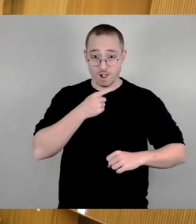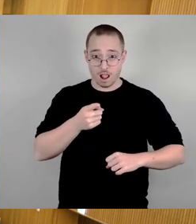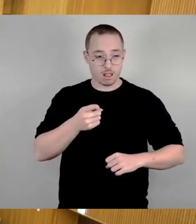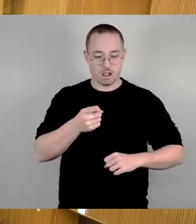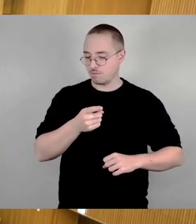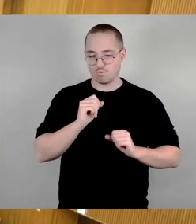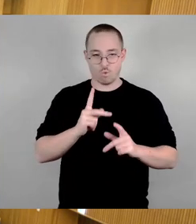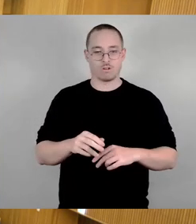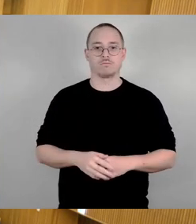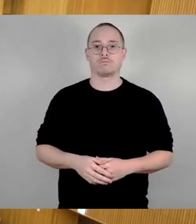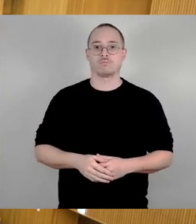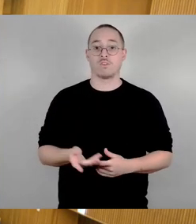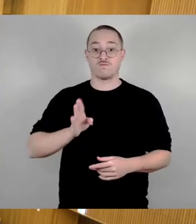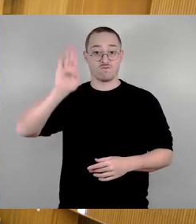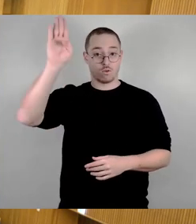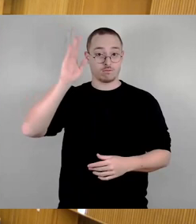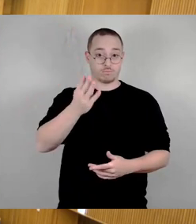Weitere Wortmeldungen? Herr Dr. Schülle, schön.